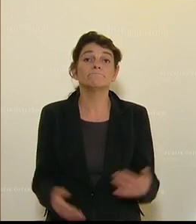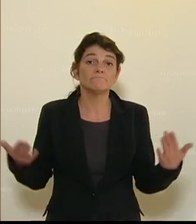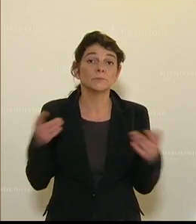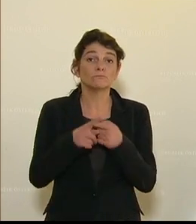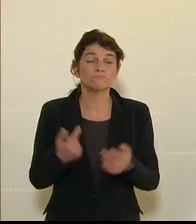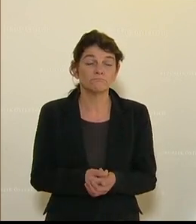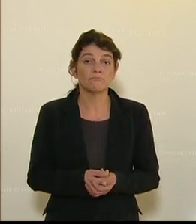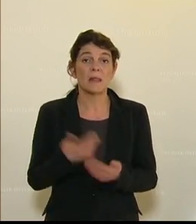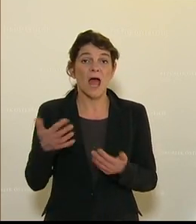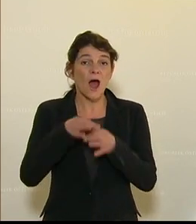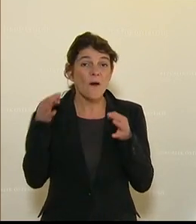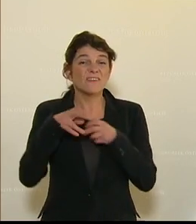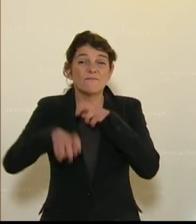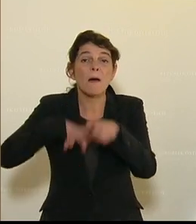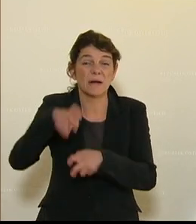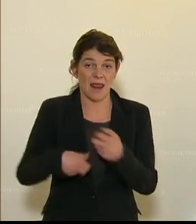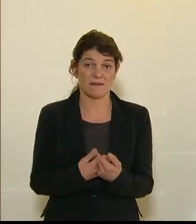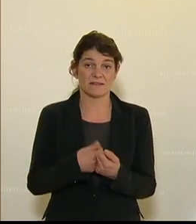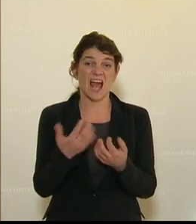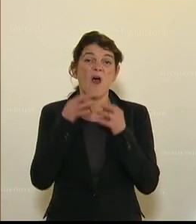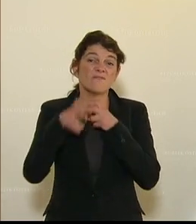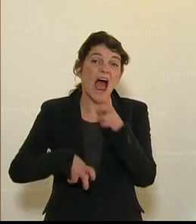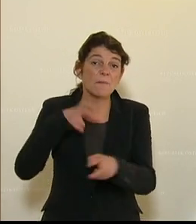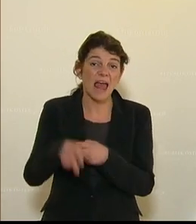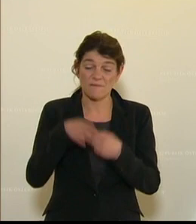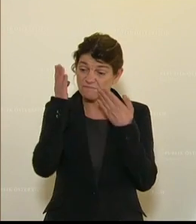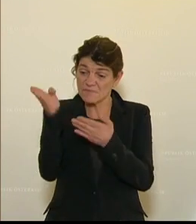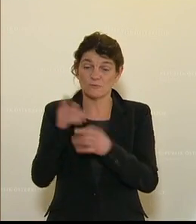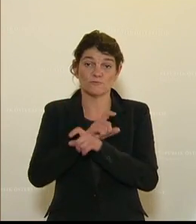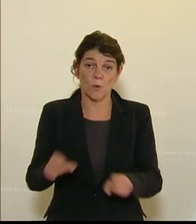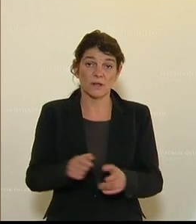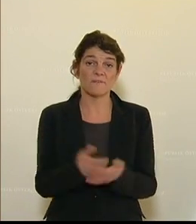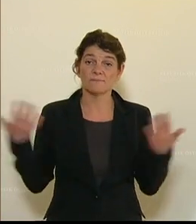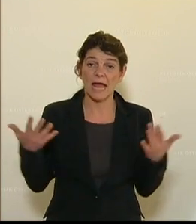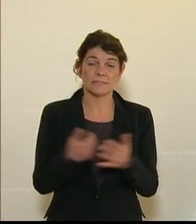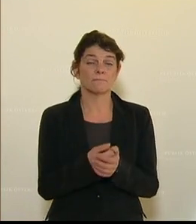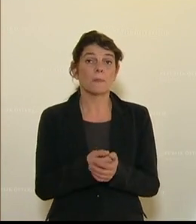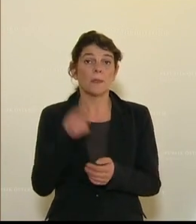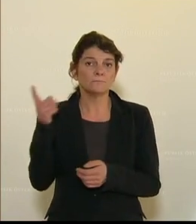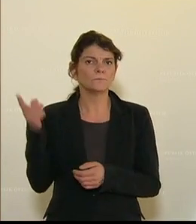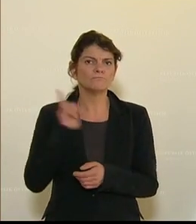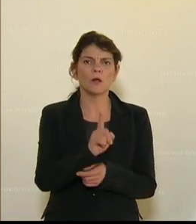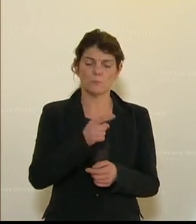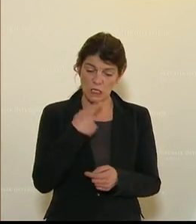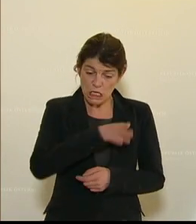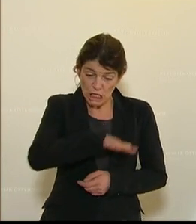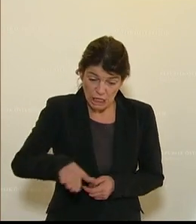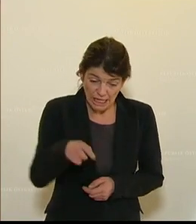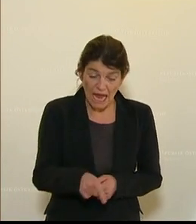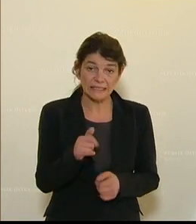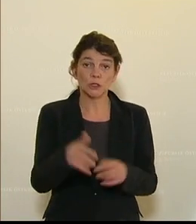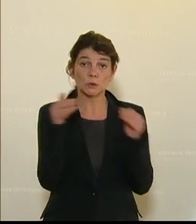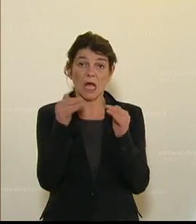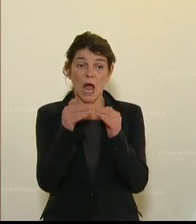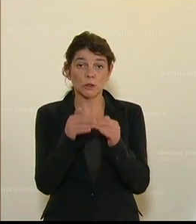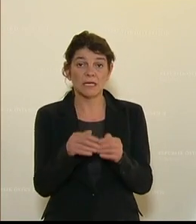Und das größte Verbrechen, das größte Verbrechen, was Sie verursachen, ist das, dass Sie hergehen, unsere Kinder zu